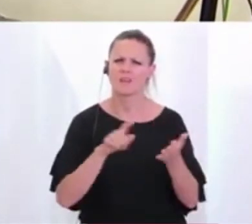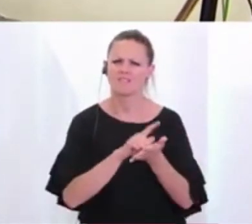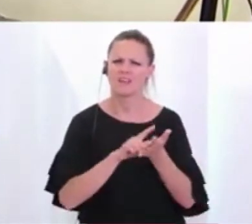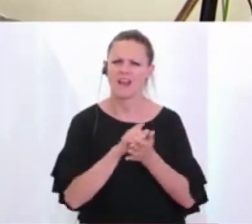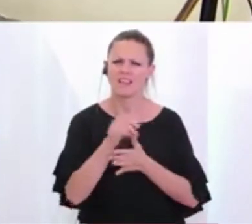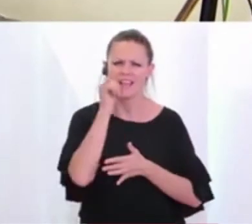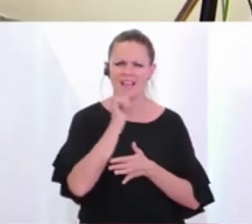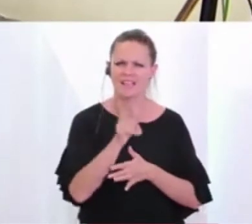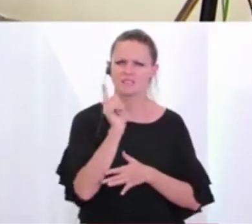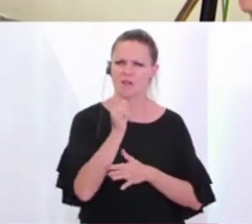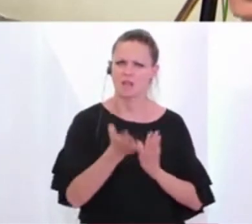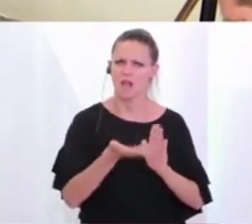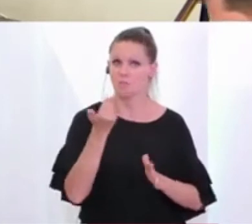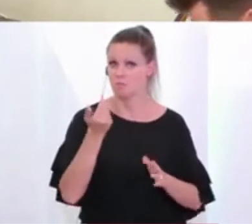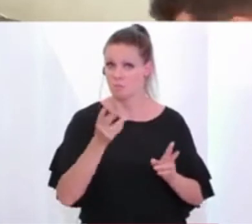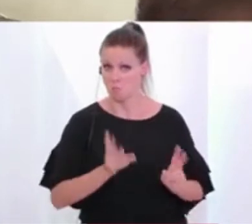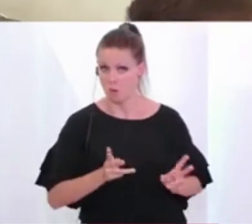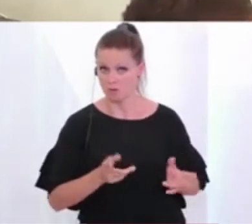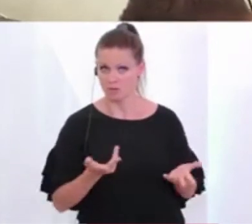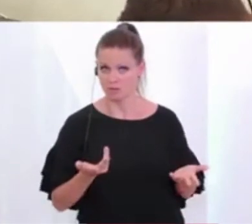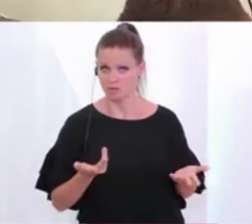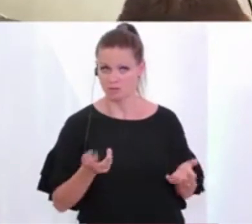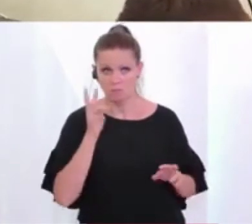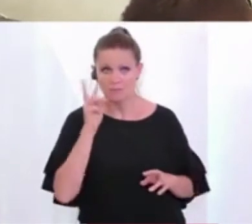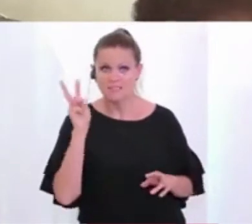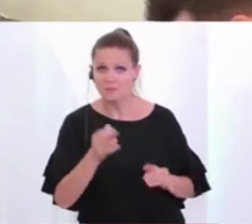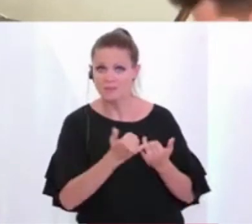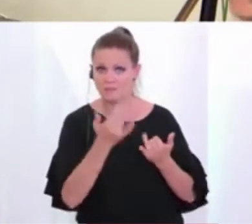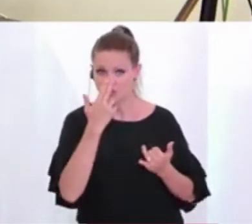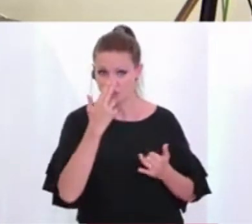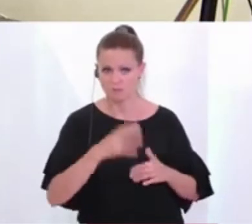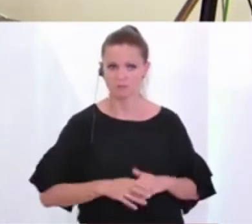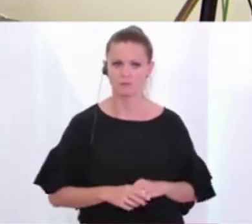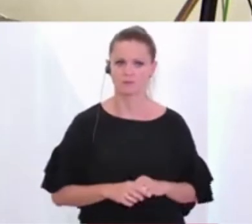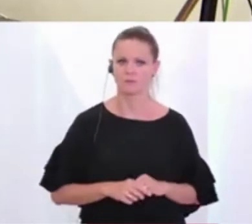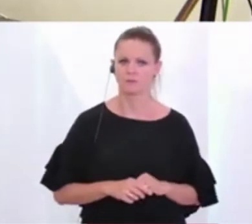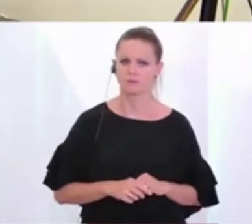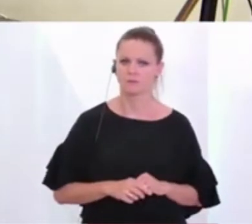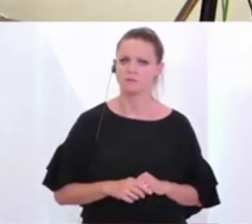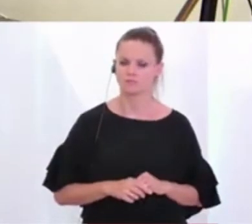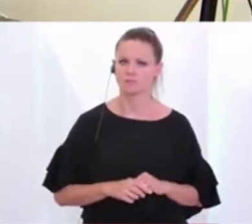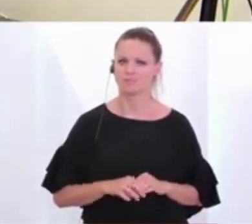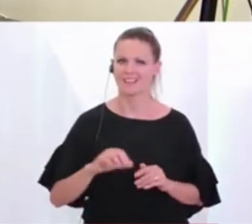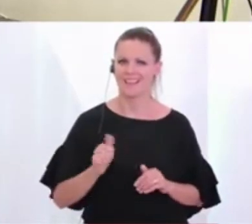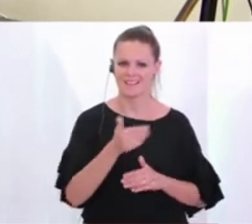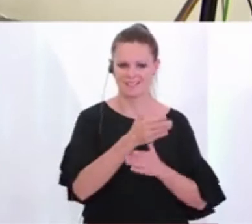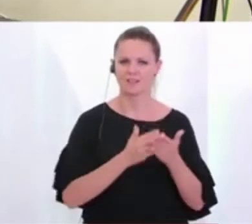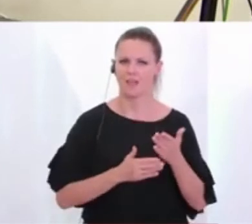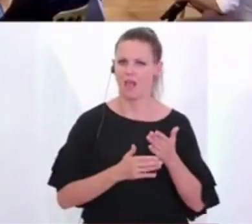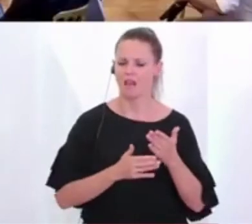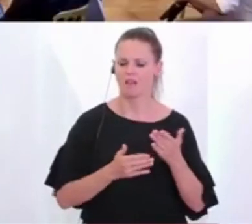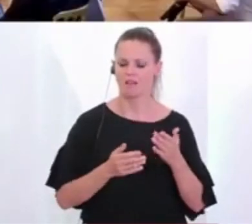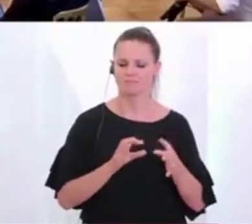die Reisewarnungen wieder aufgehoben werden könnten? Welche Perspektive kann man da vielleicht geben? Ich beginne mit dem ersten Teil. Wir sind